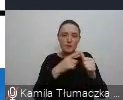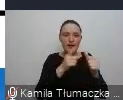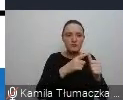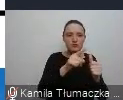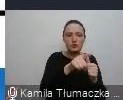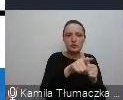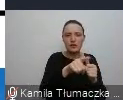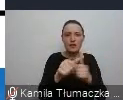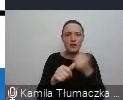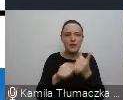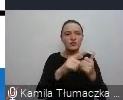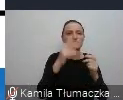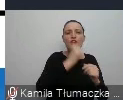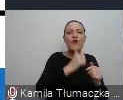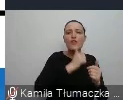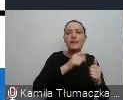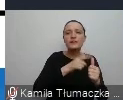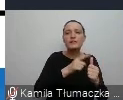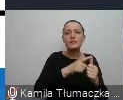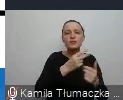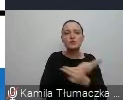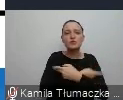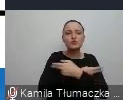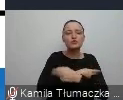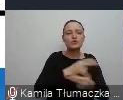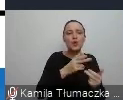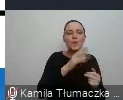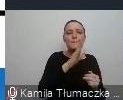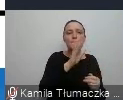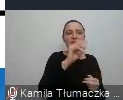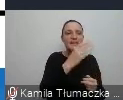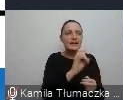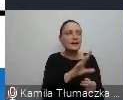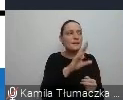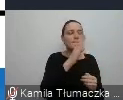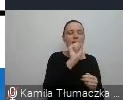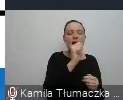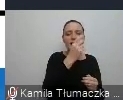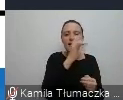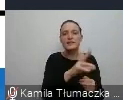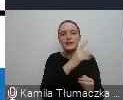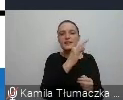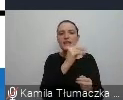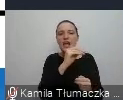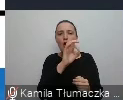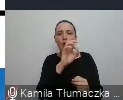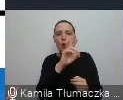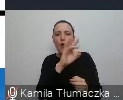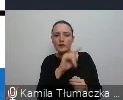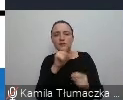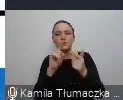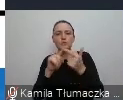ten od lewej w zielonej koszulce Sheldon Cooper z Big Bang Theory. Drugi to jest Benedict Canderbatch, który grał